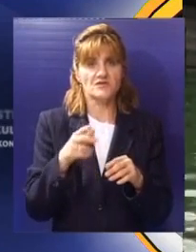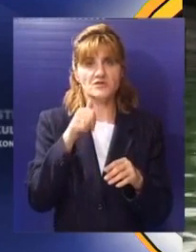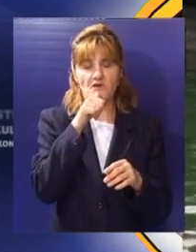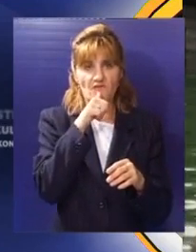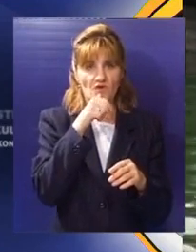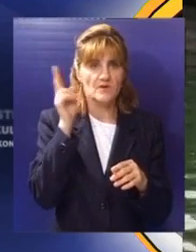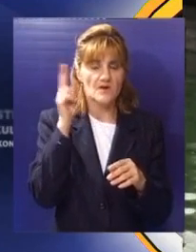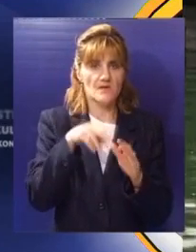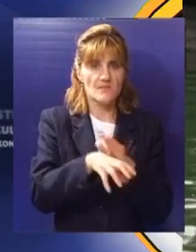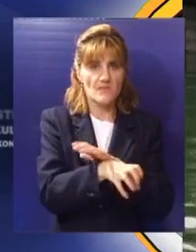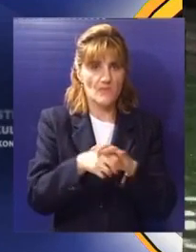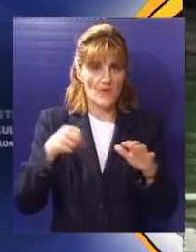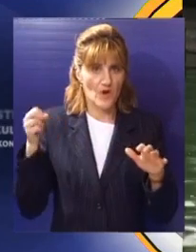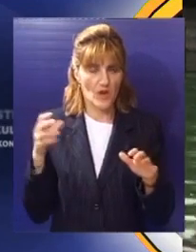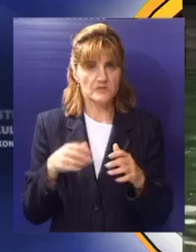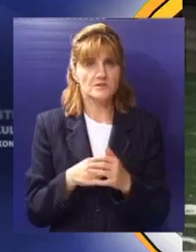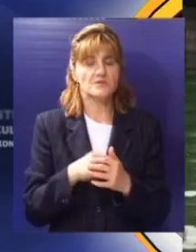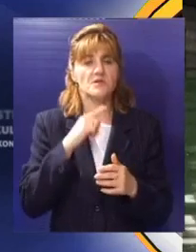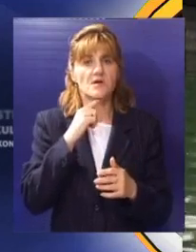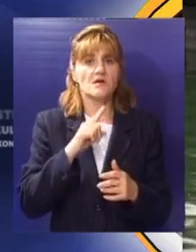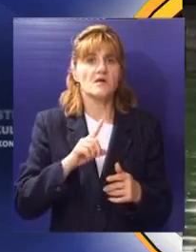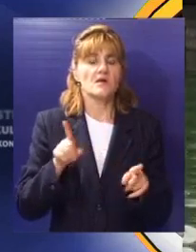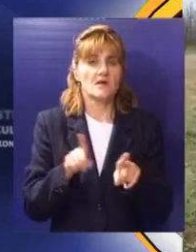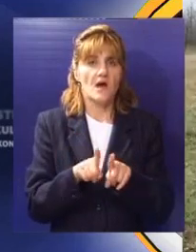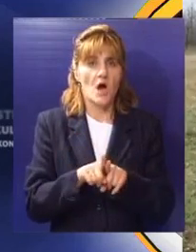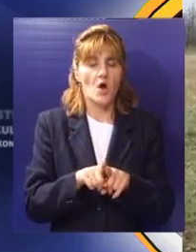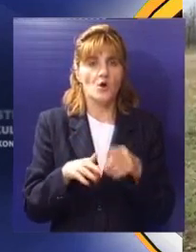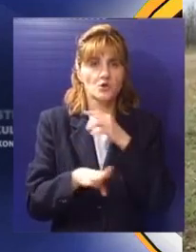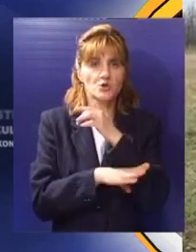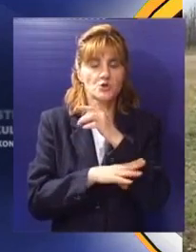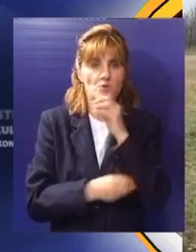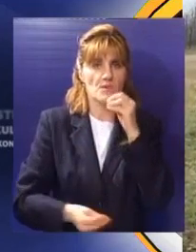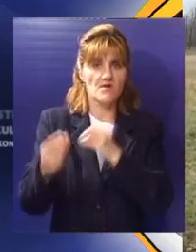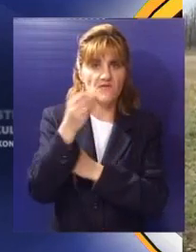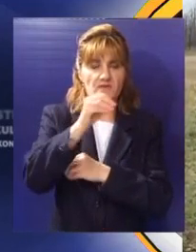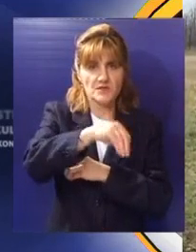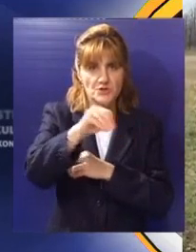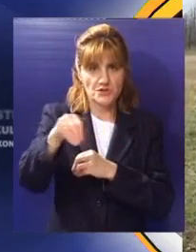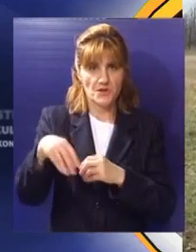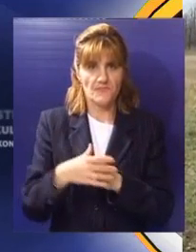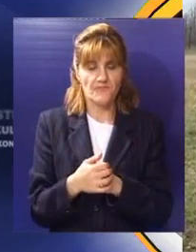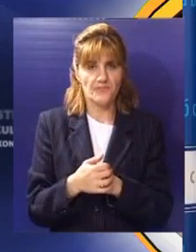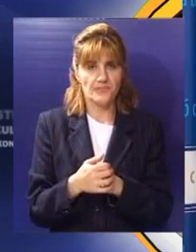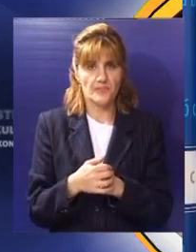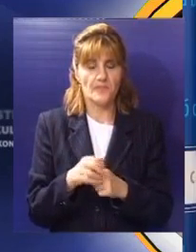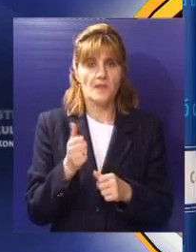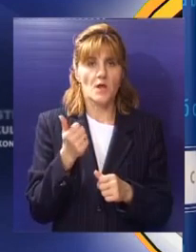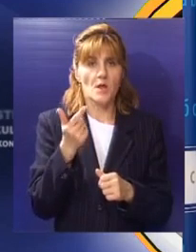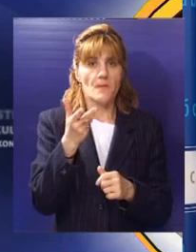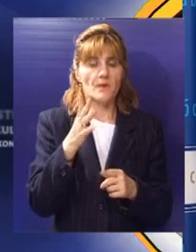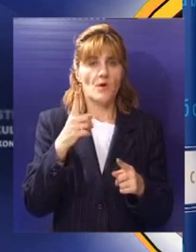izmuljavanju i remedijaciji mulja jezera Palić i Ludoš kao i pošumljavanju Subotice. Projektno-tehnička